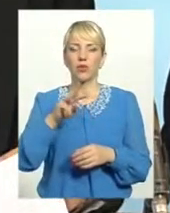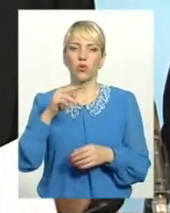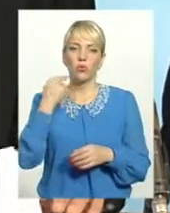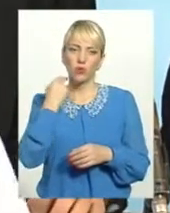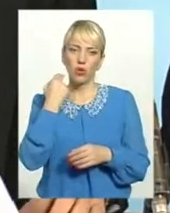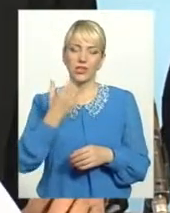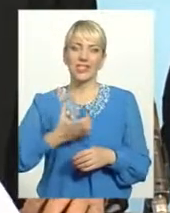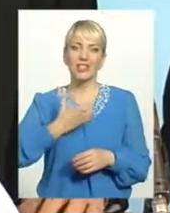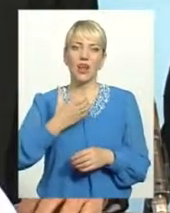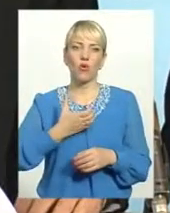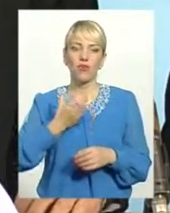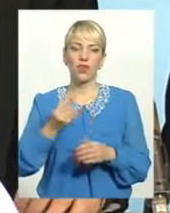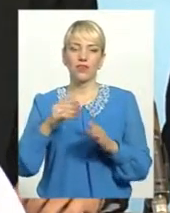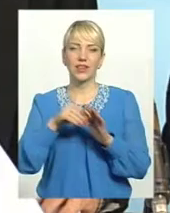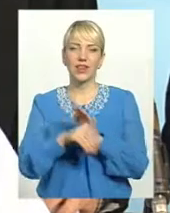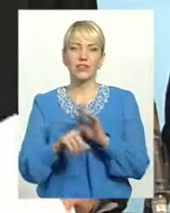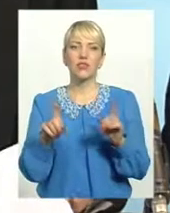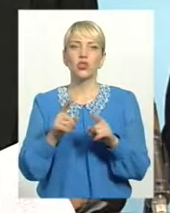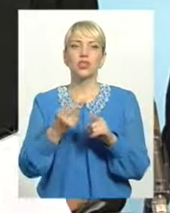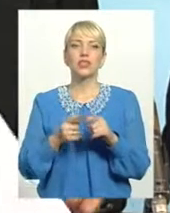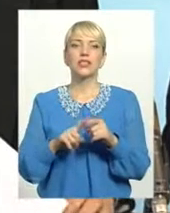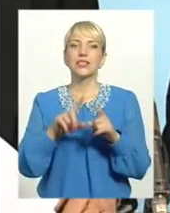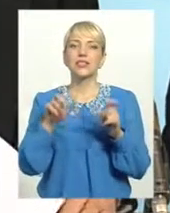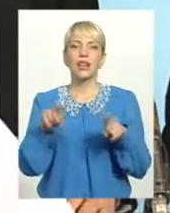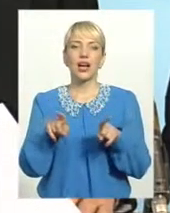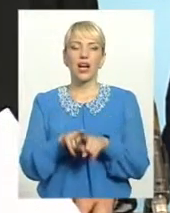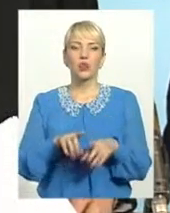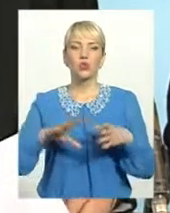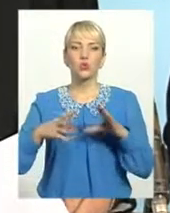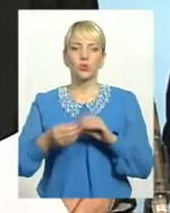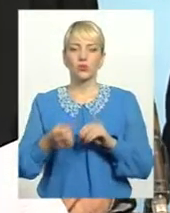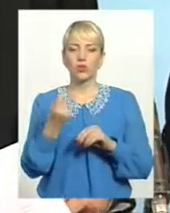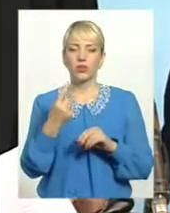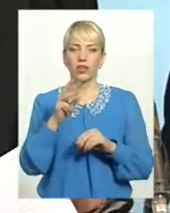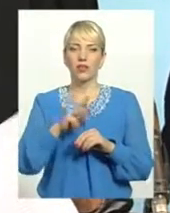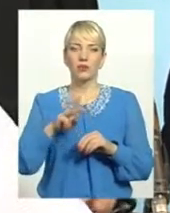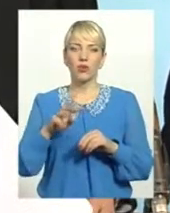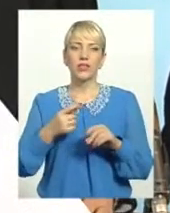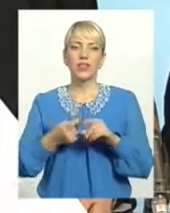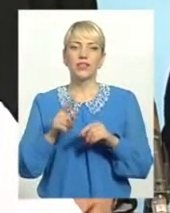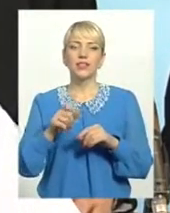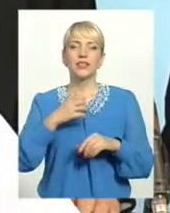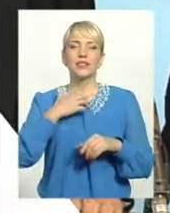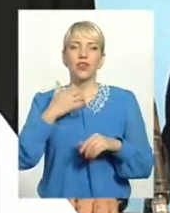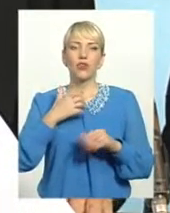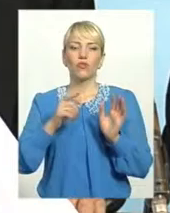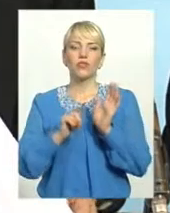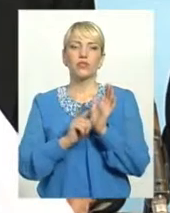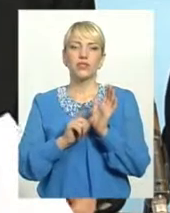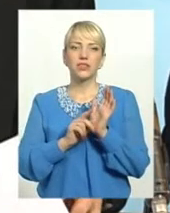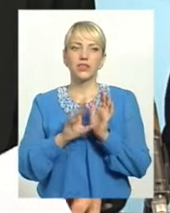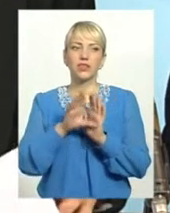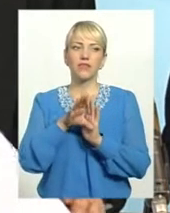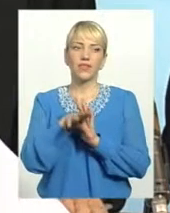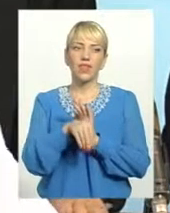страхових внесків. Що це за така сума 11 мільйонів? Це ті страхові пенсійні внески, які згідно